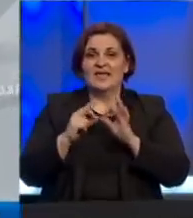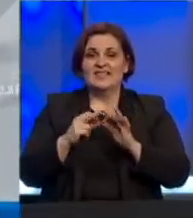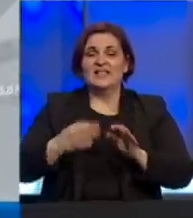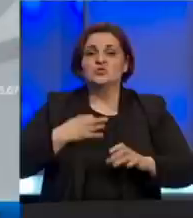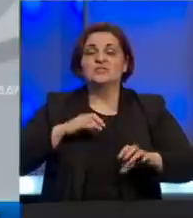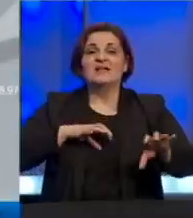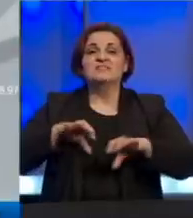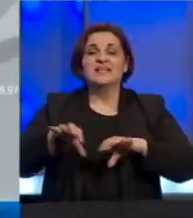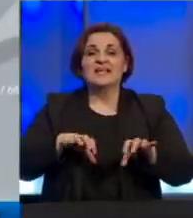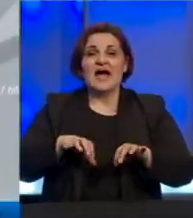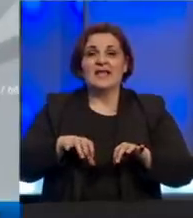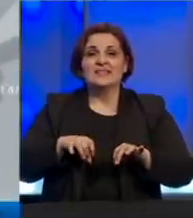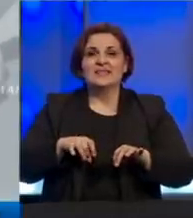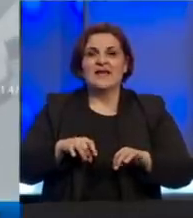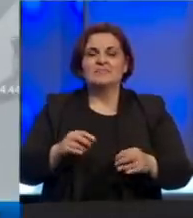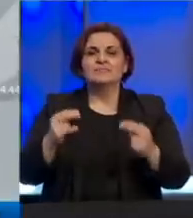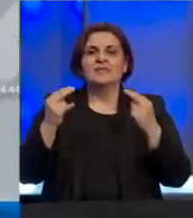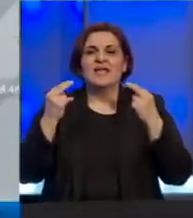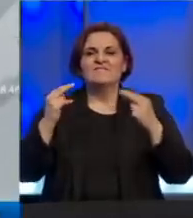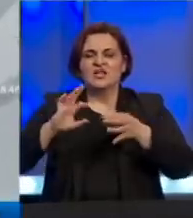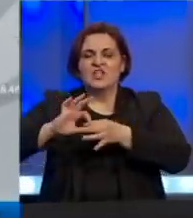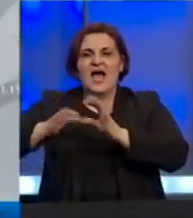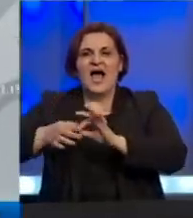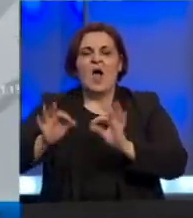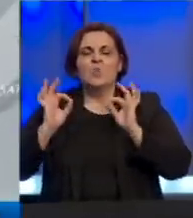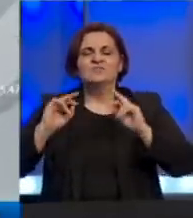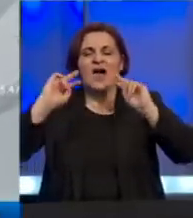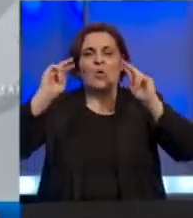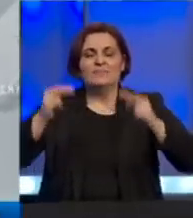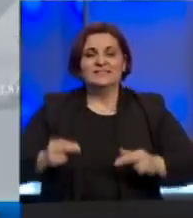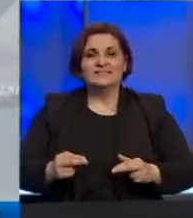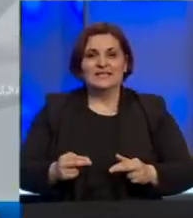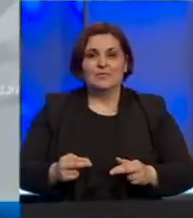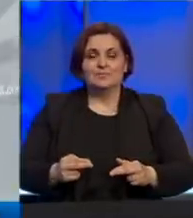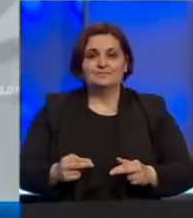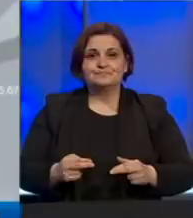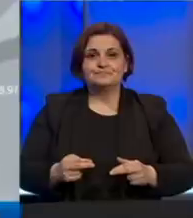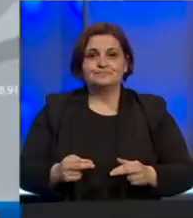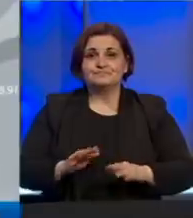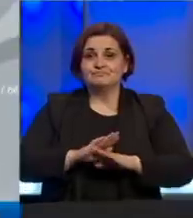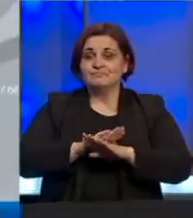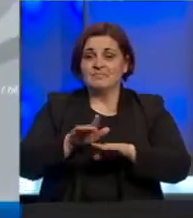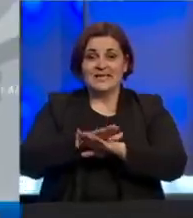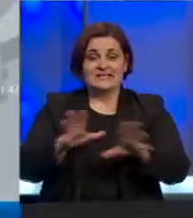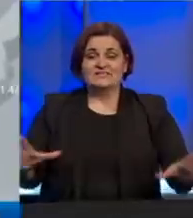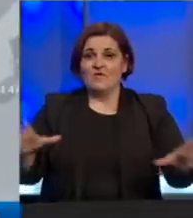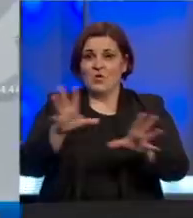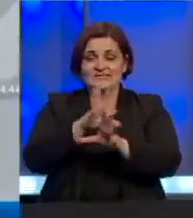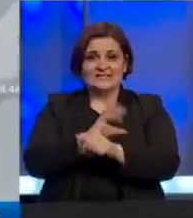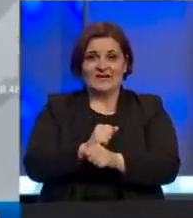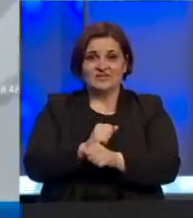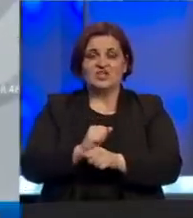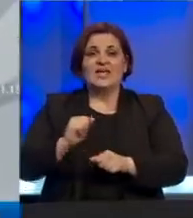zdravstveni radnici ključna karika u svakom sistemu i da kad se sve ovo završi da